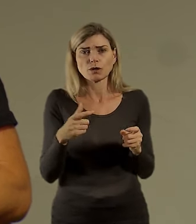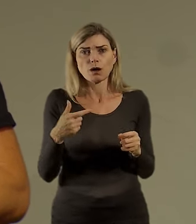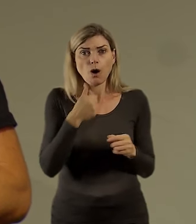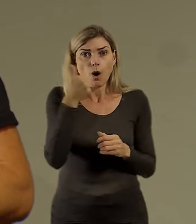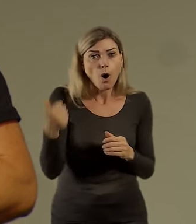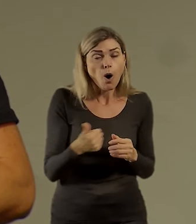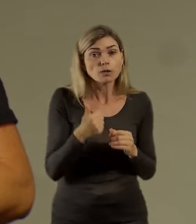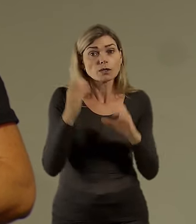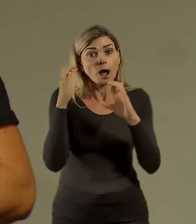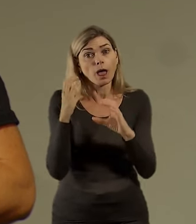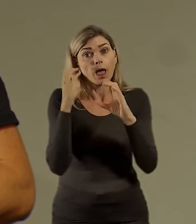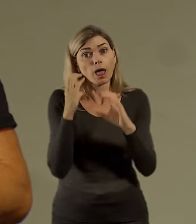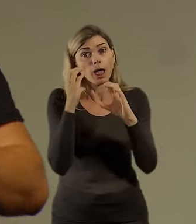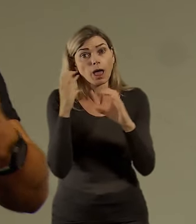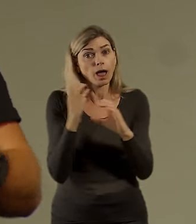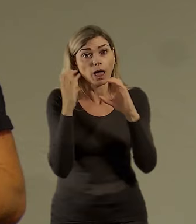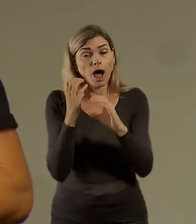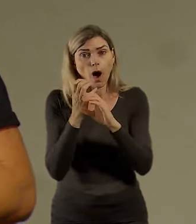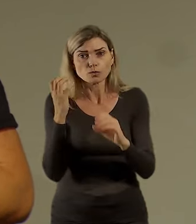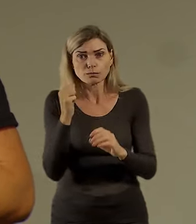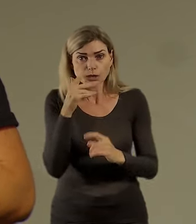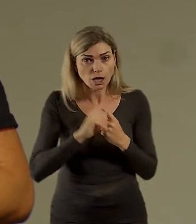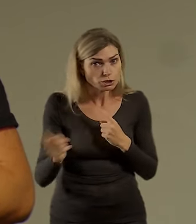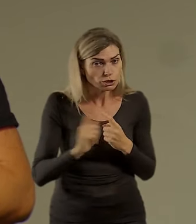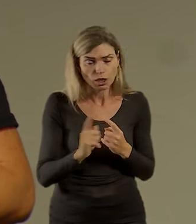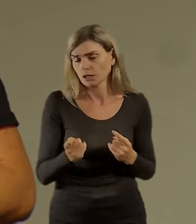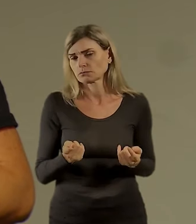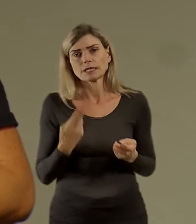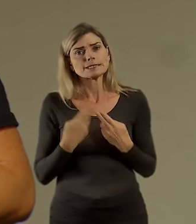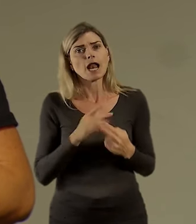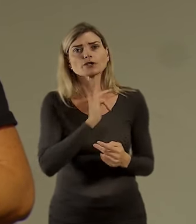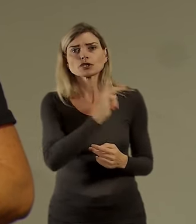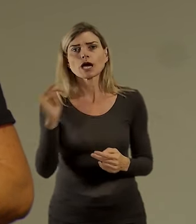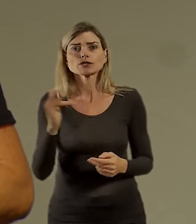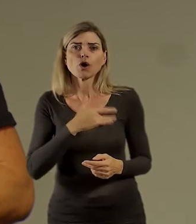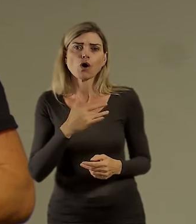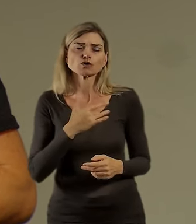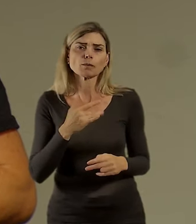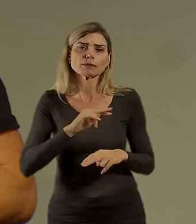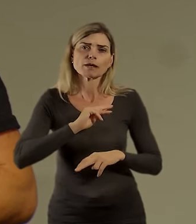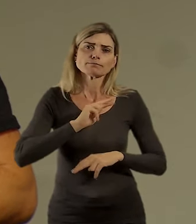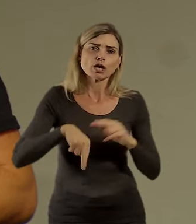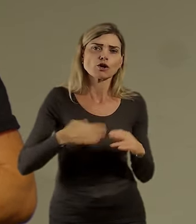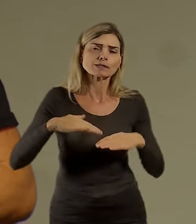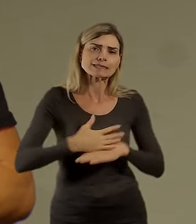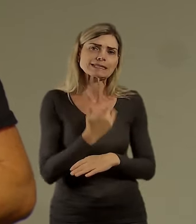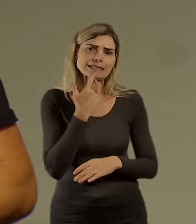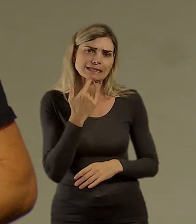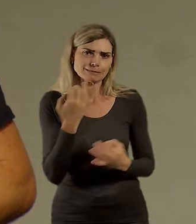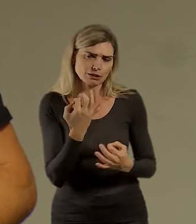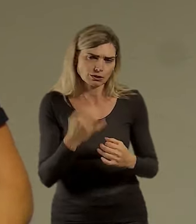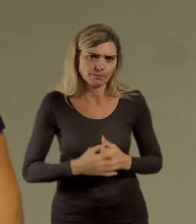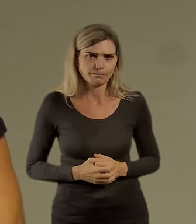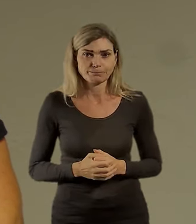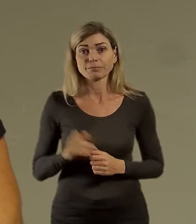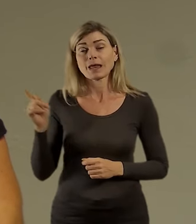autobusem do práce každodně. Takže jde o nějakých osobních preferenciích. Tak dobře, tak děkuju moc krát. Příklad Carlos